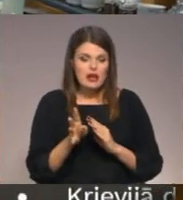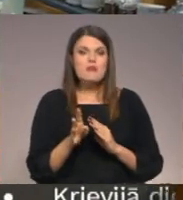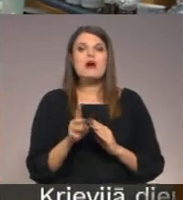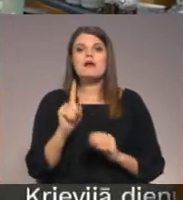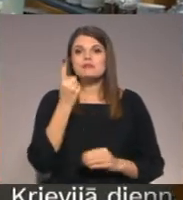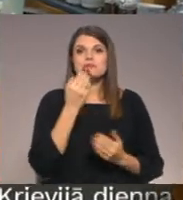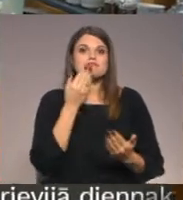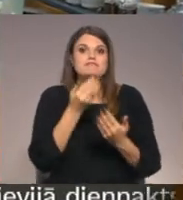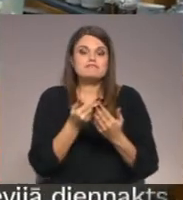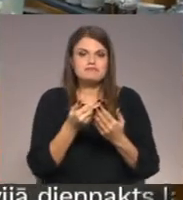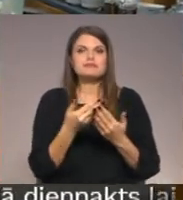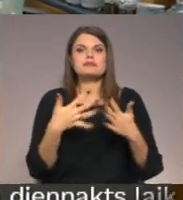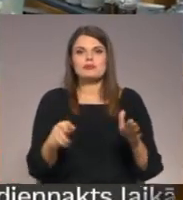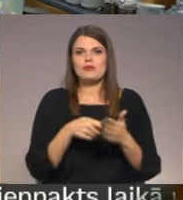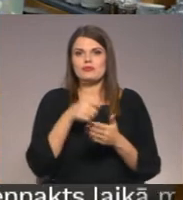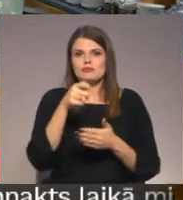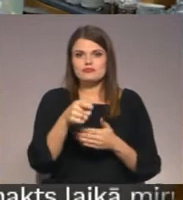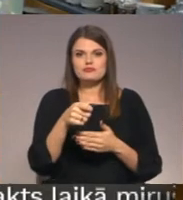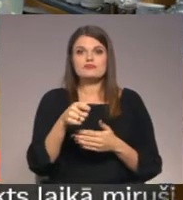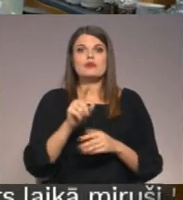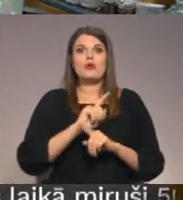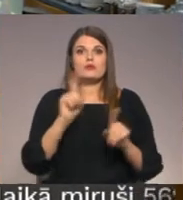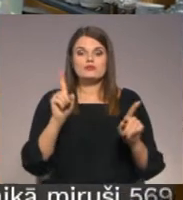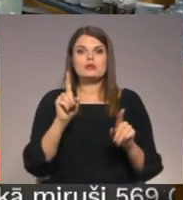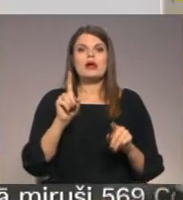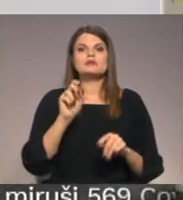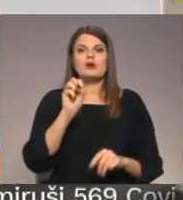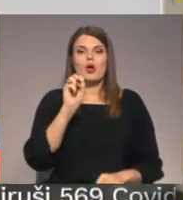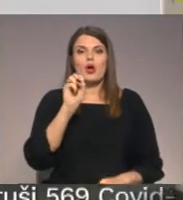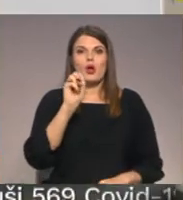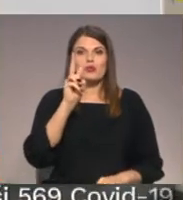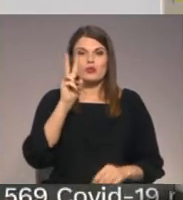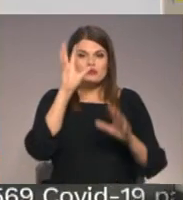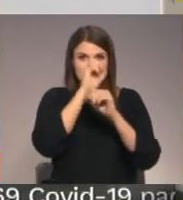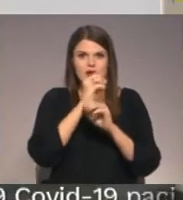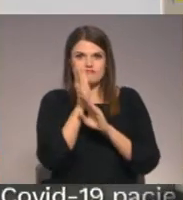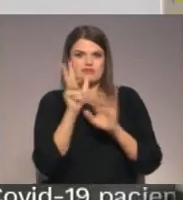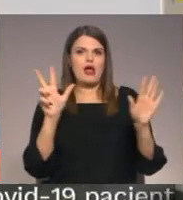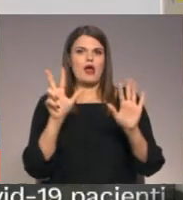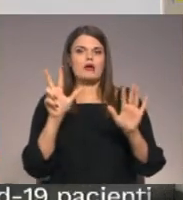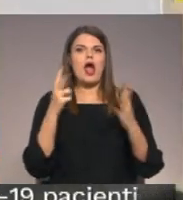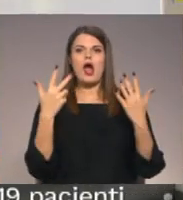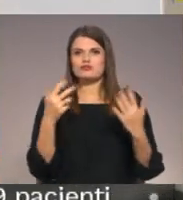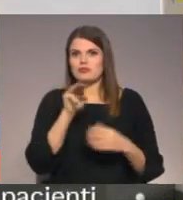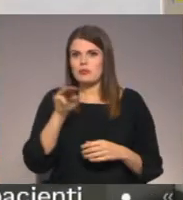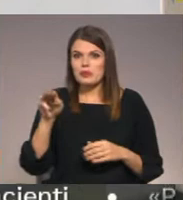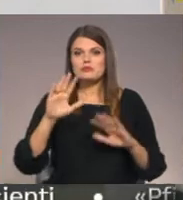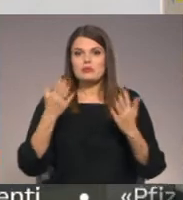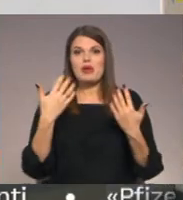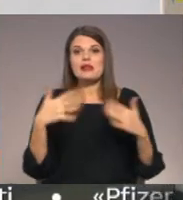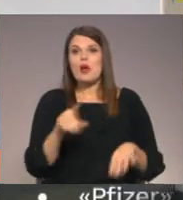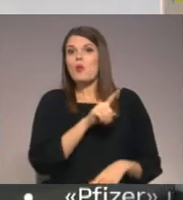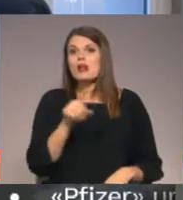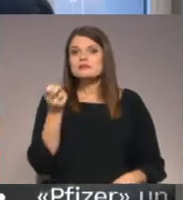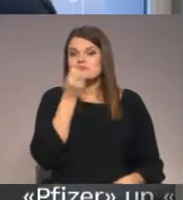Pirmais pieteikums dienestā iesniegs vien astoņas minūtes pēc pusnaktas, savukārt līdz pulkstenu pieciem pēcpusdienā saņemtis 650